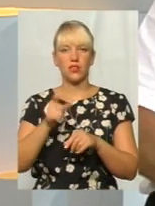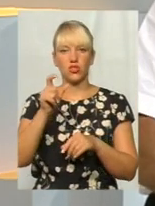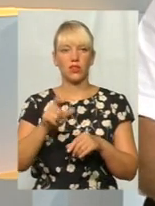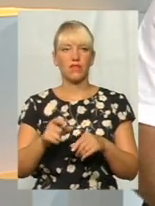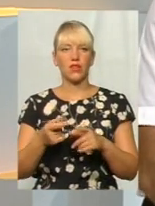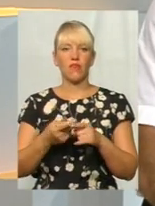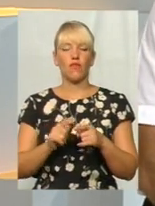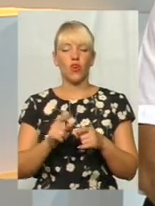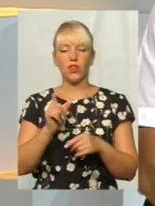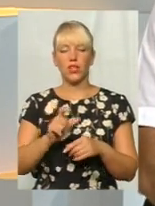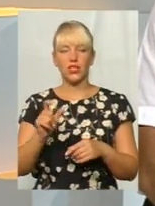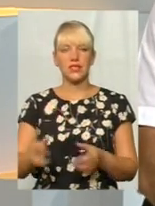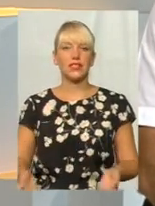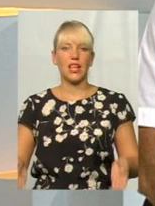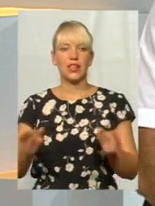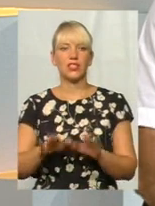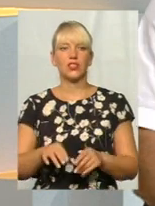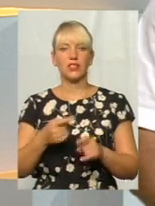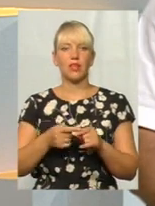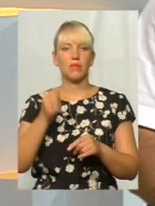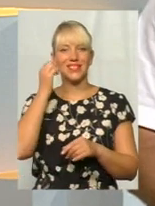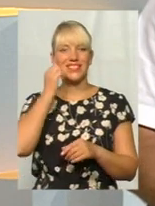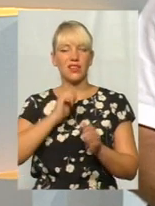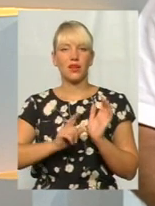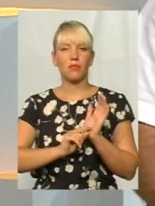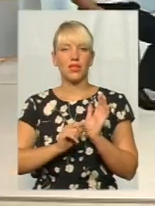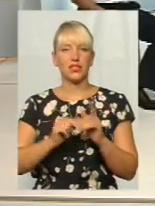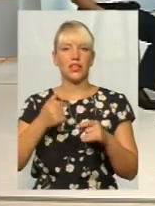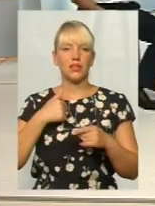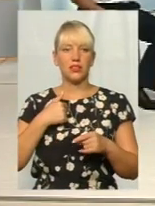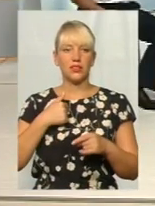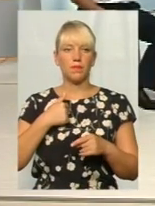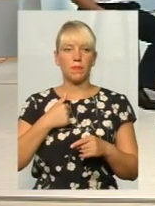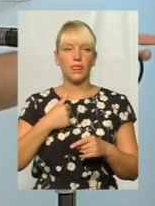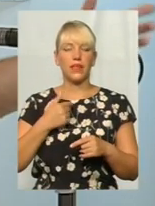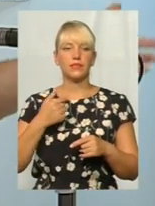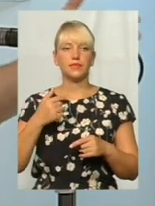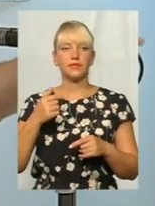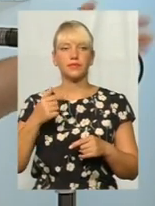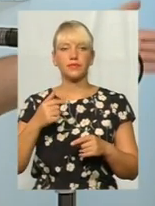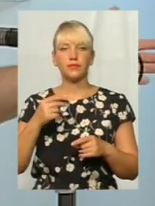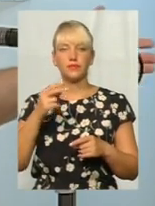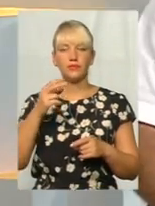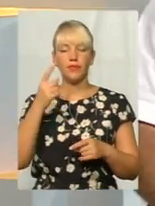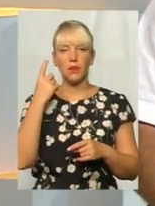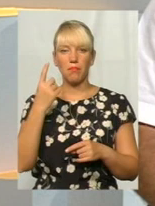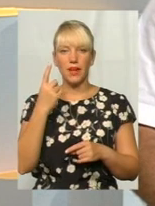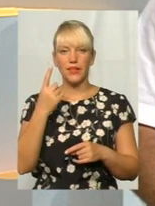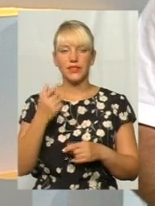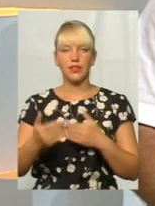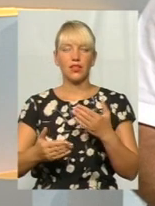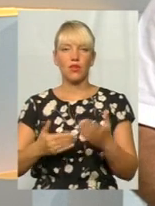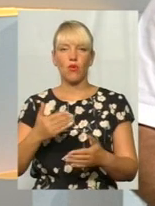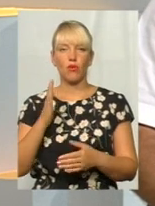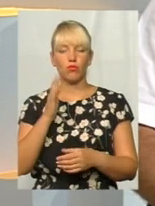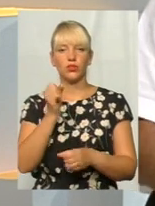отримують, залишилися при тих пенсіях. Тому я сподіваюся, перший крок